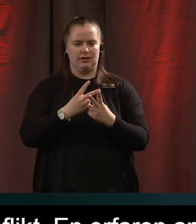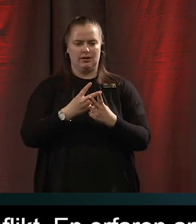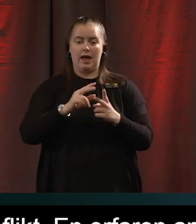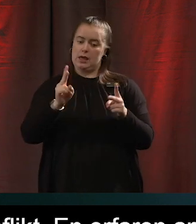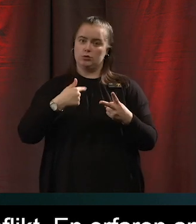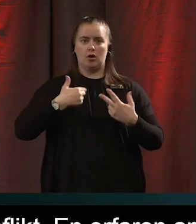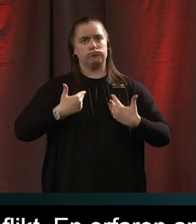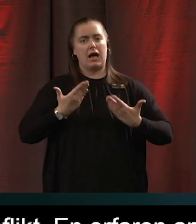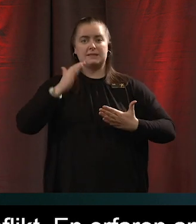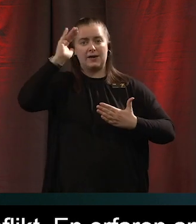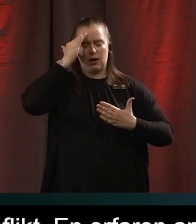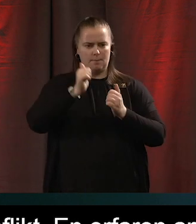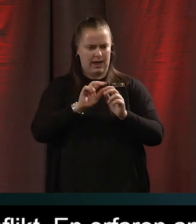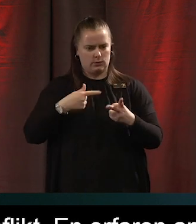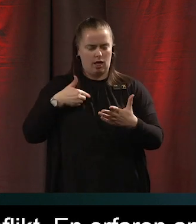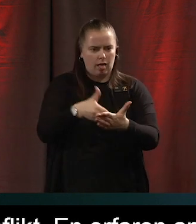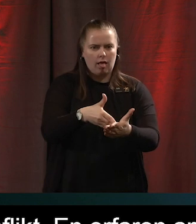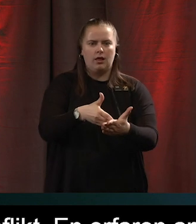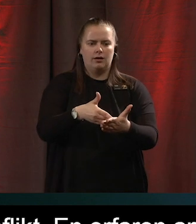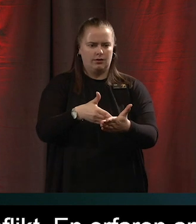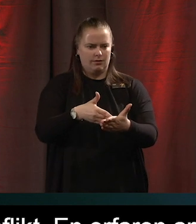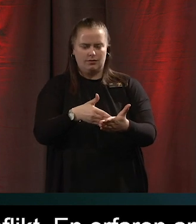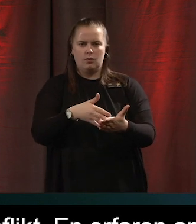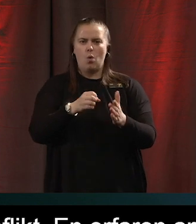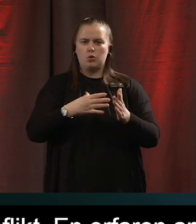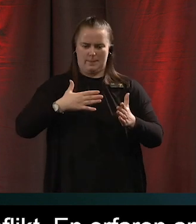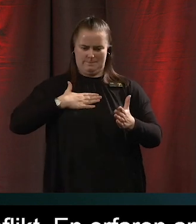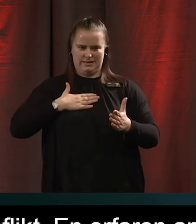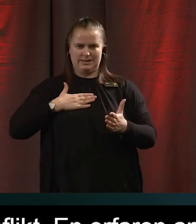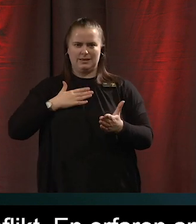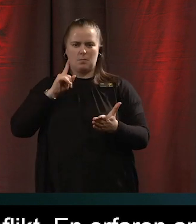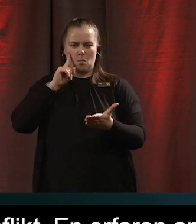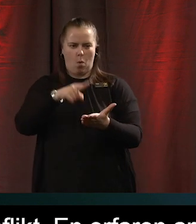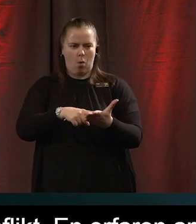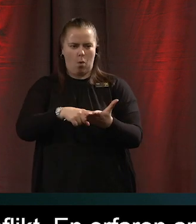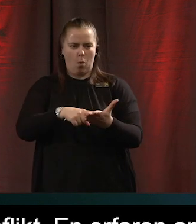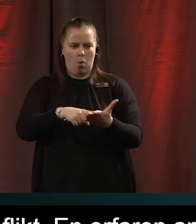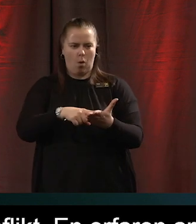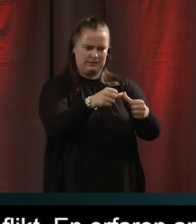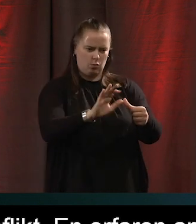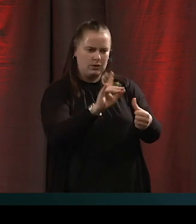kommer liksom inte vidare när man inte när målen inte är i när målen är i konflikt med varandra.